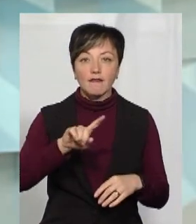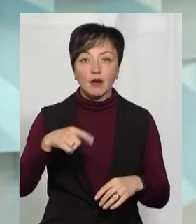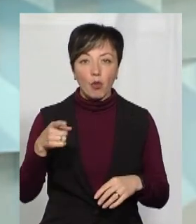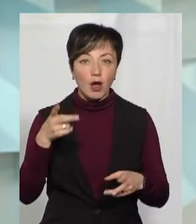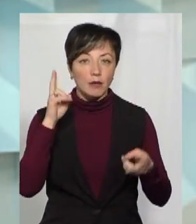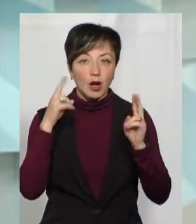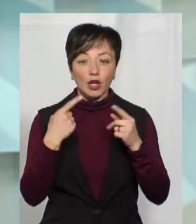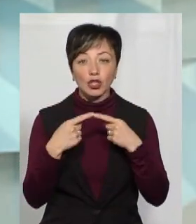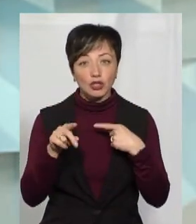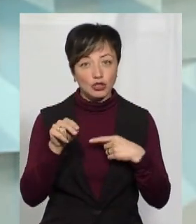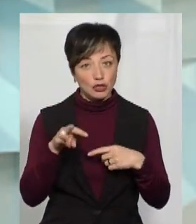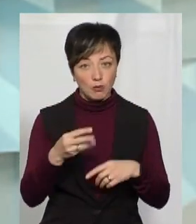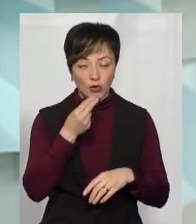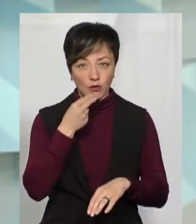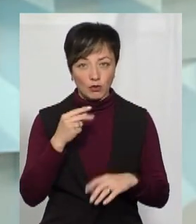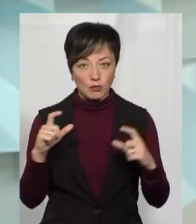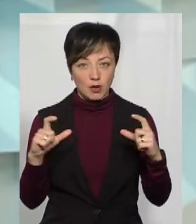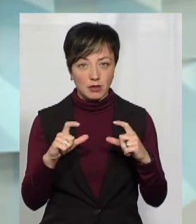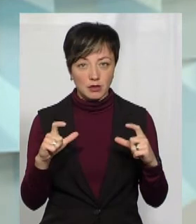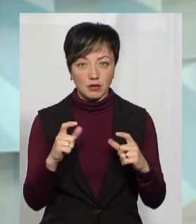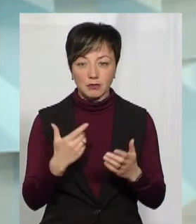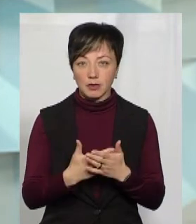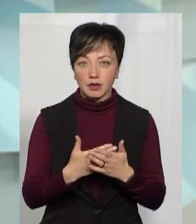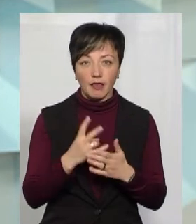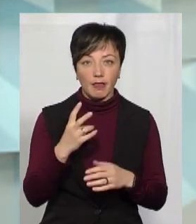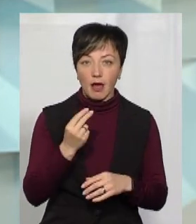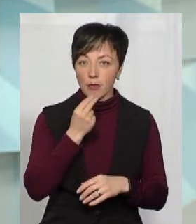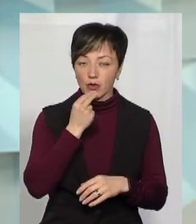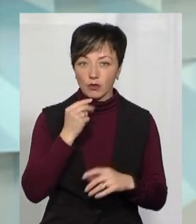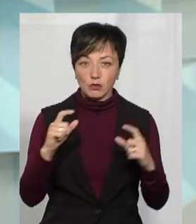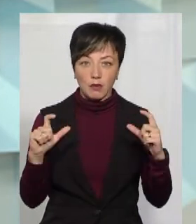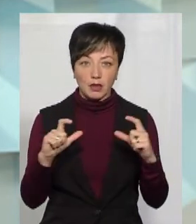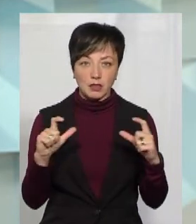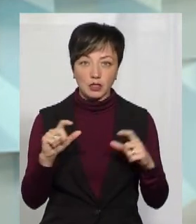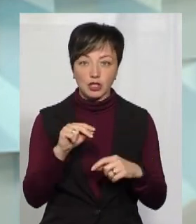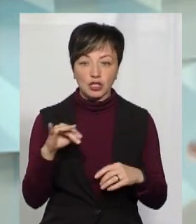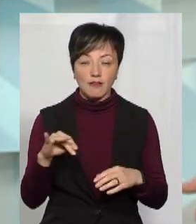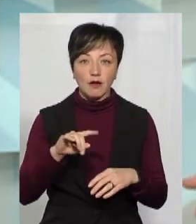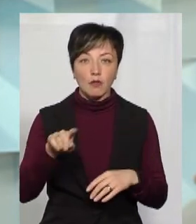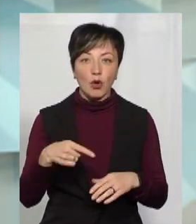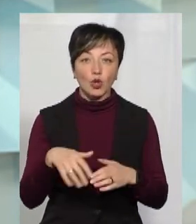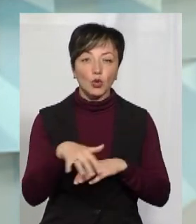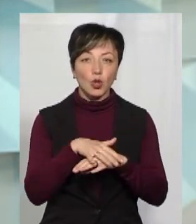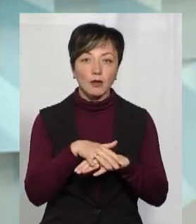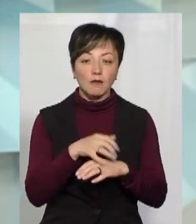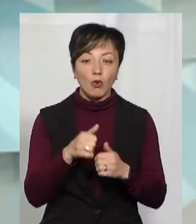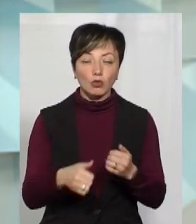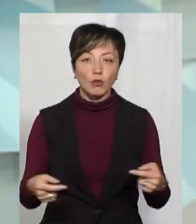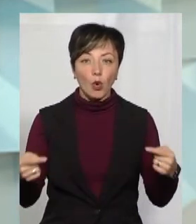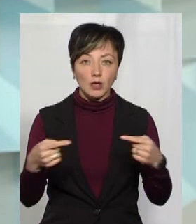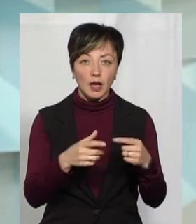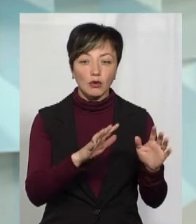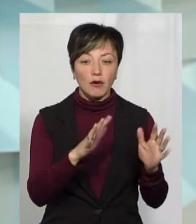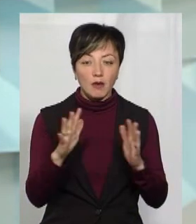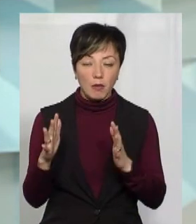перукарні будуть інші, ніж вимоги до продовольчого магазину, чи вимоги непродовольчого магазину, чи вимоги до ринків. Тобто, тут в кожному конкретному